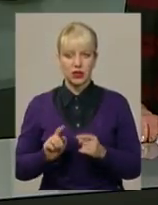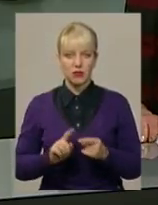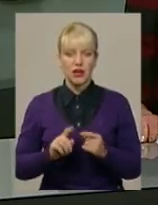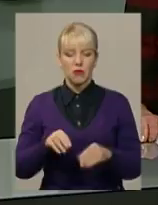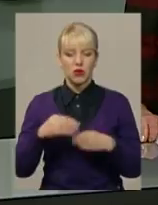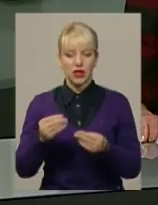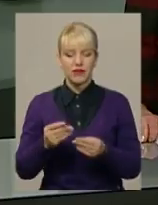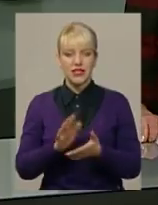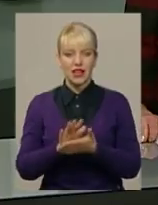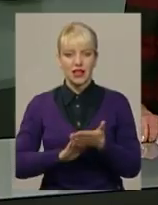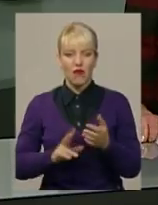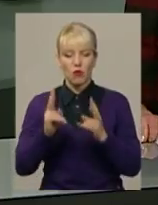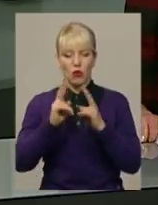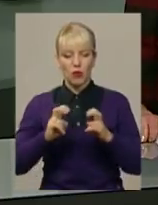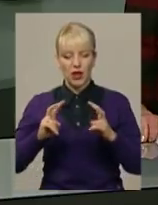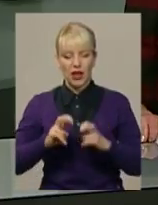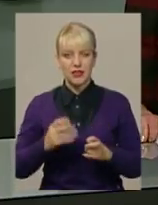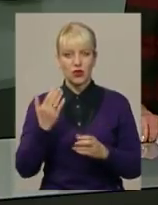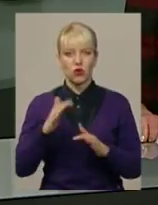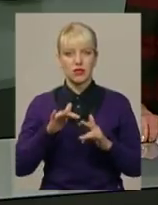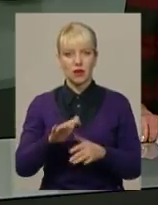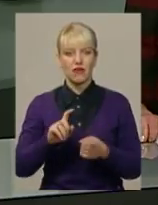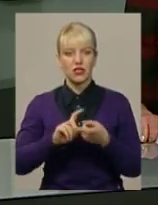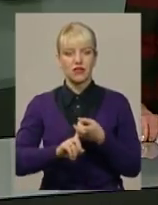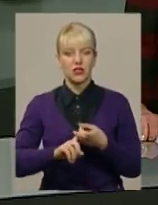перегляд його справи у зв'язку із новими обставинами.